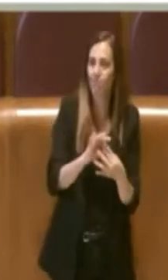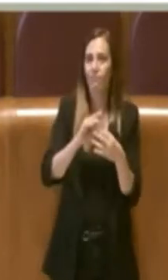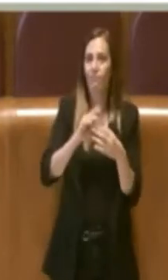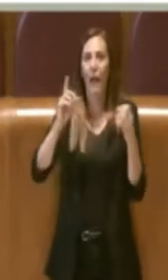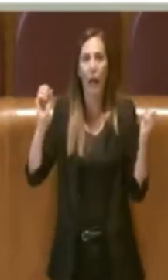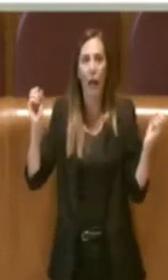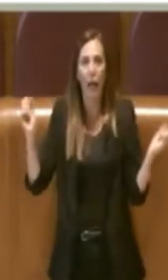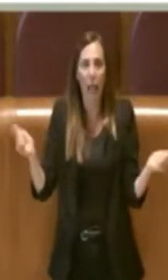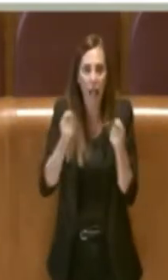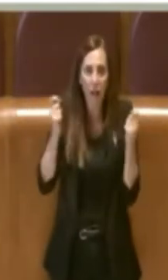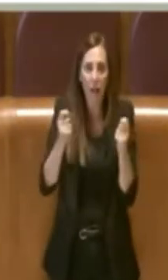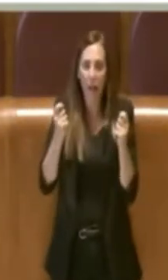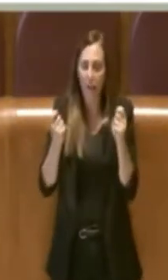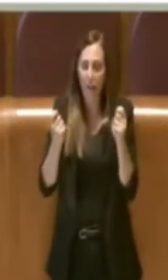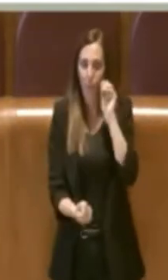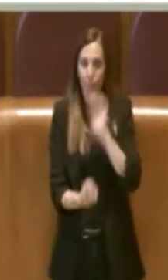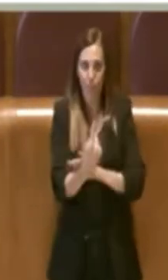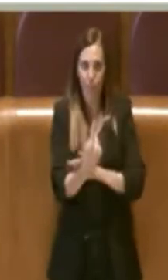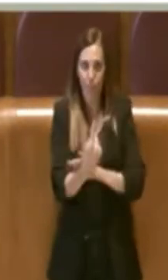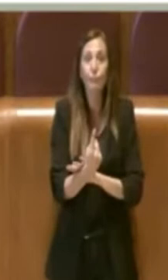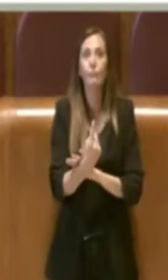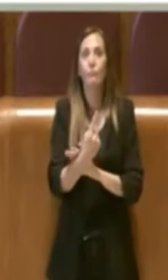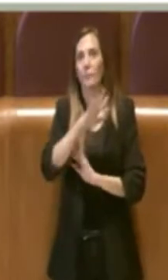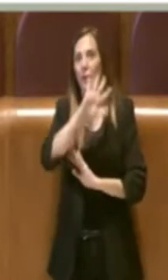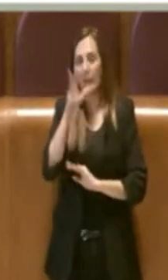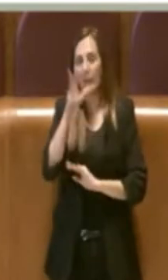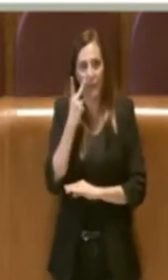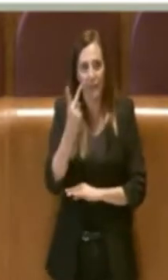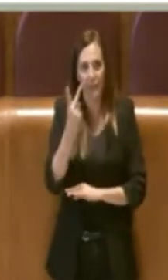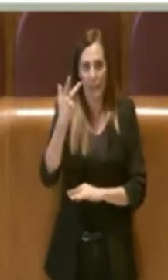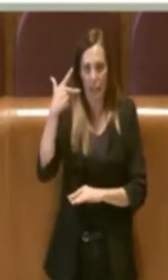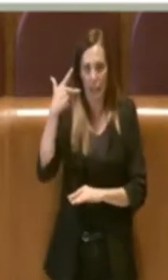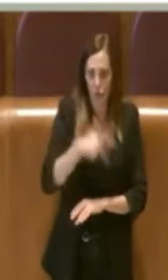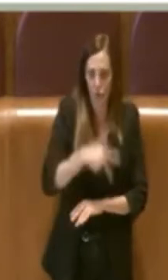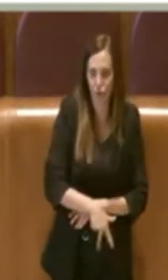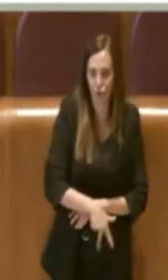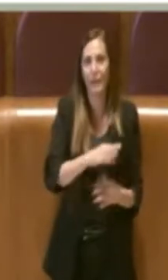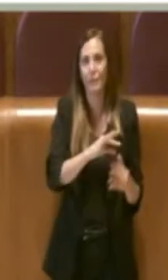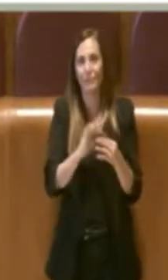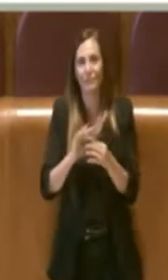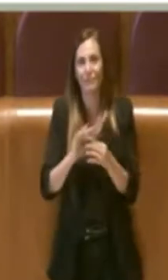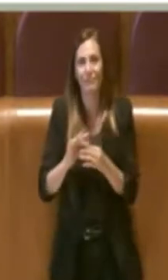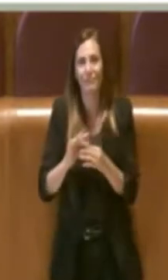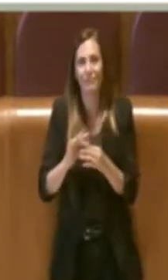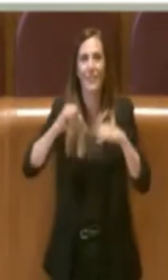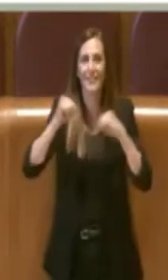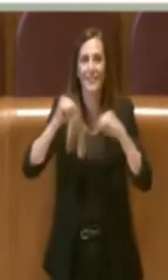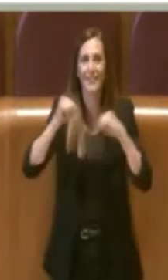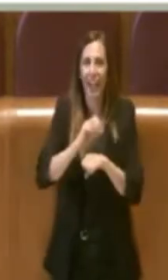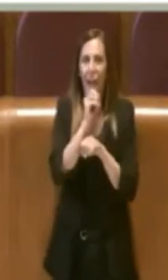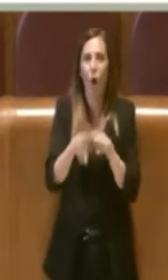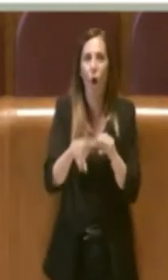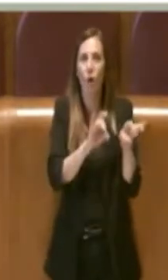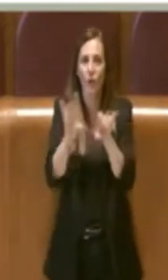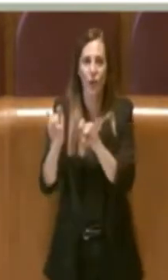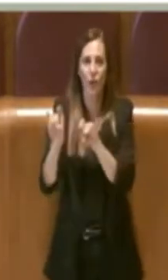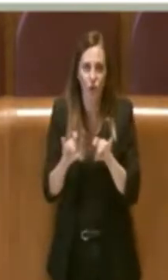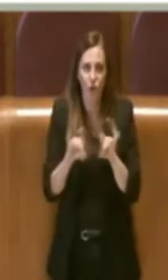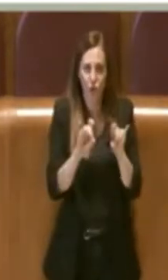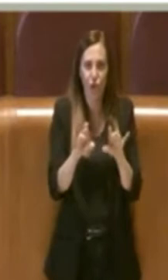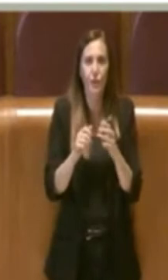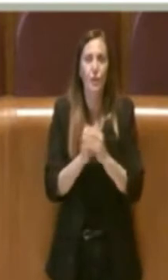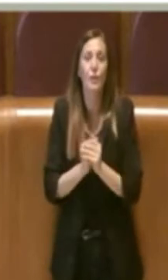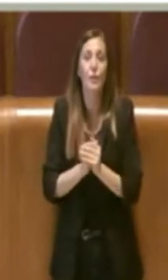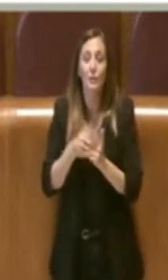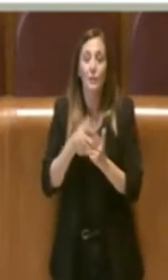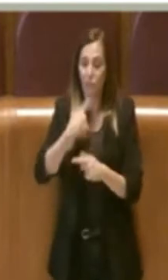imprevedibili. Basta guardare le conseguenze economiche e sociali legate all'emergenza sanitaria da Covid-19. Sappiamo che